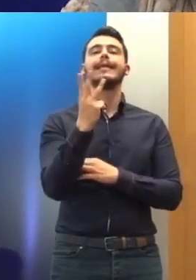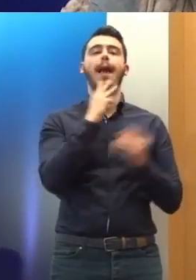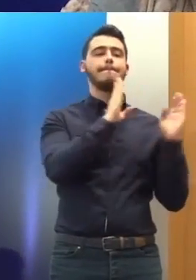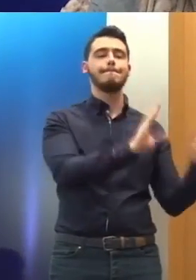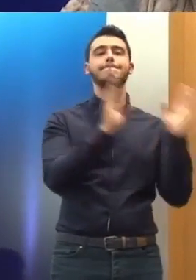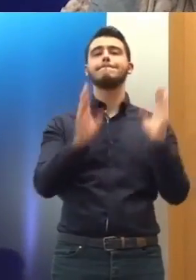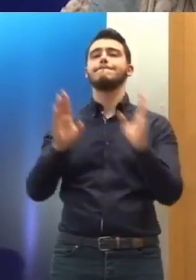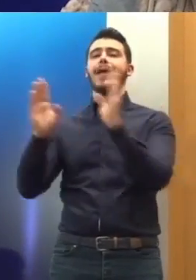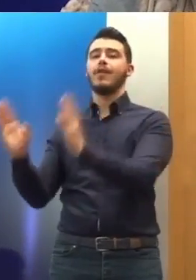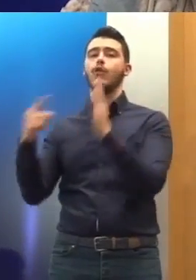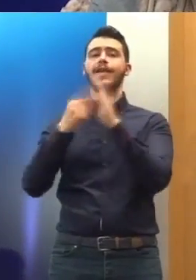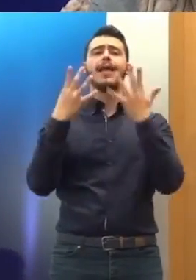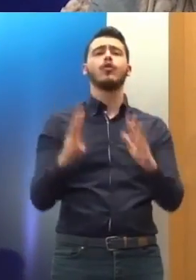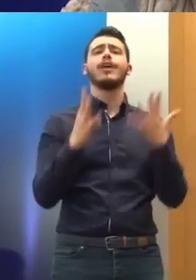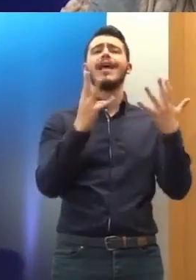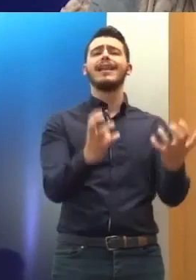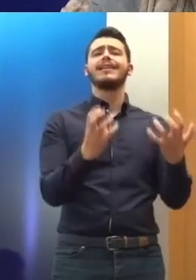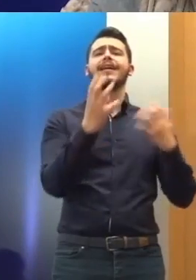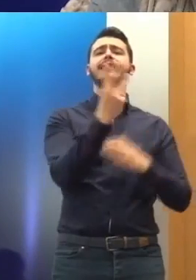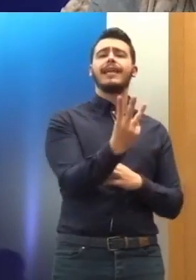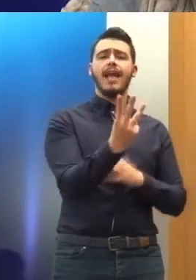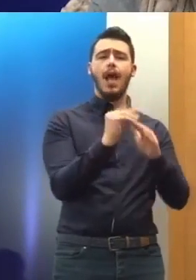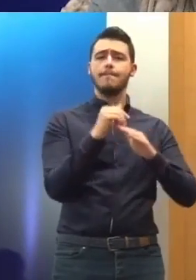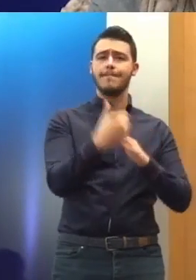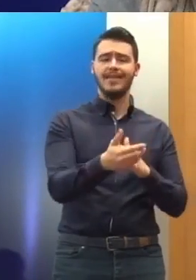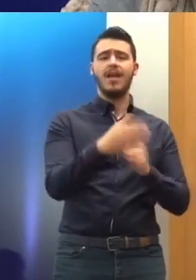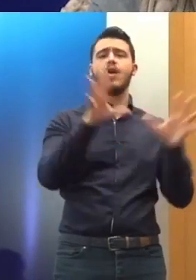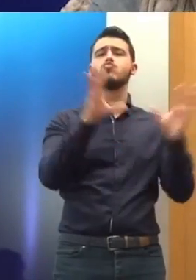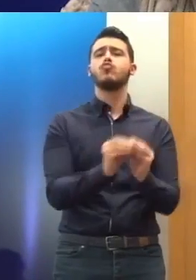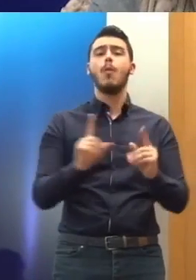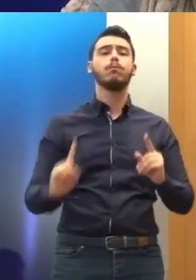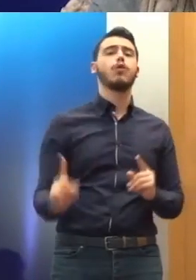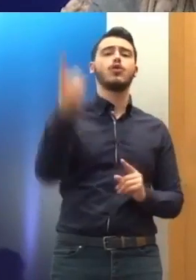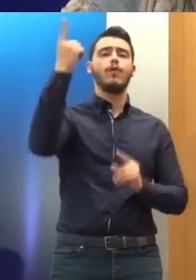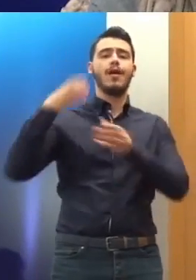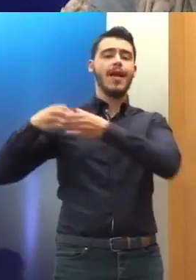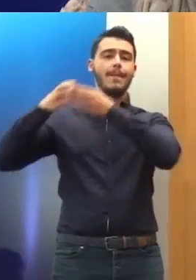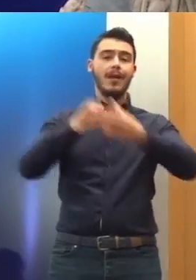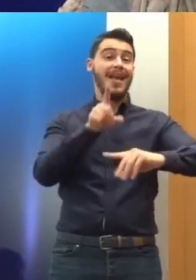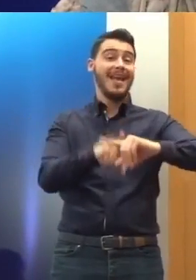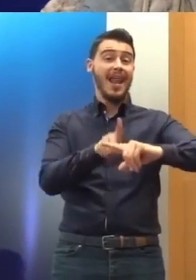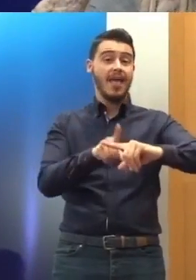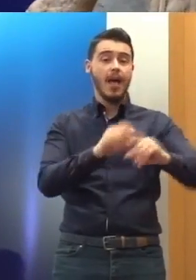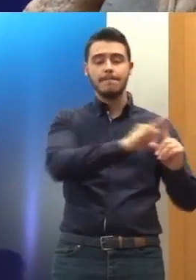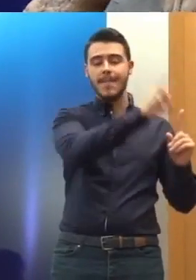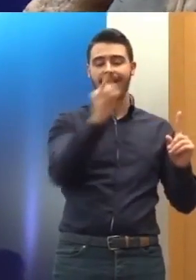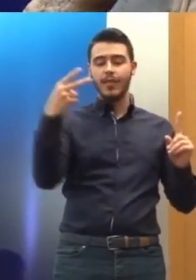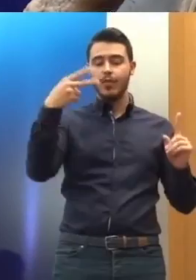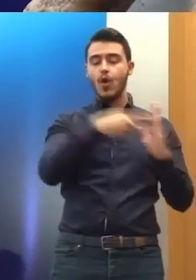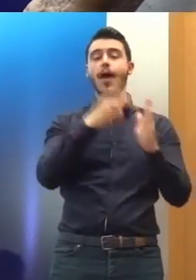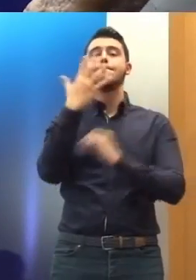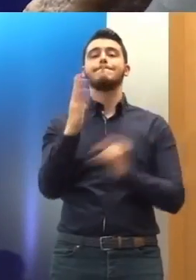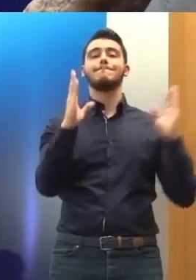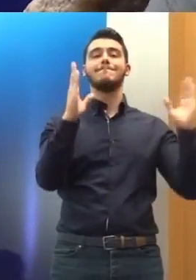1993 και μετά όταν ξεκίνησε, όταν έγινε η πρώτη επίσκεψη στην Ελλάδα, μέχρι το 2005, κατά την οποία